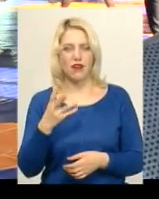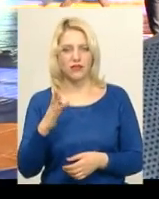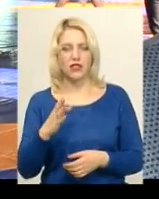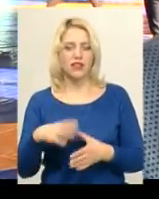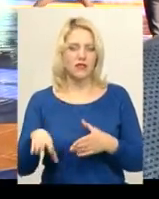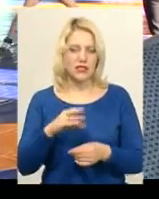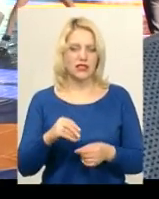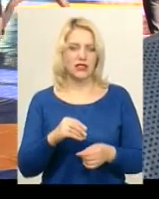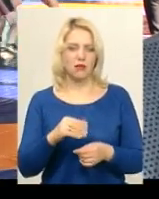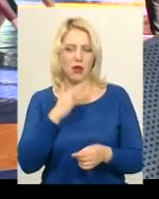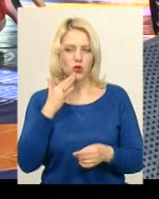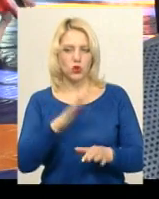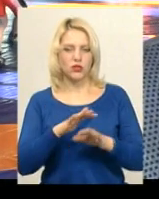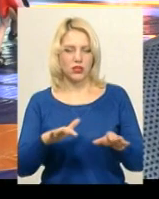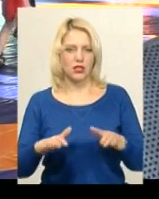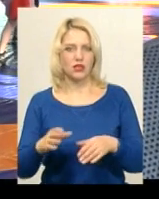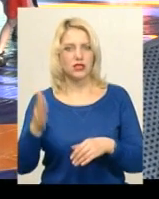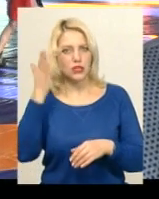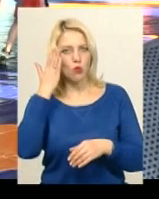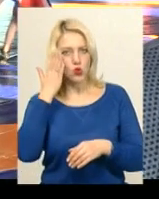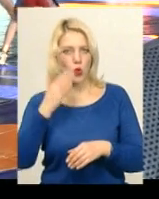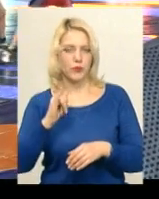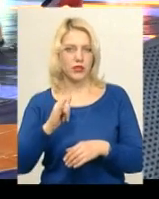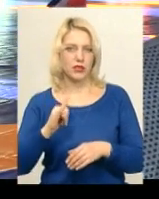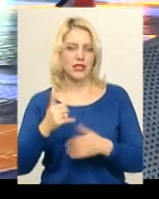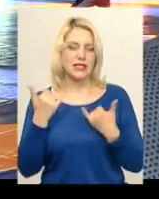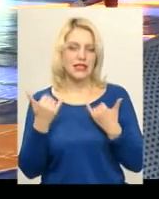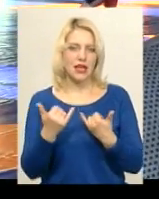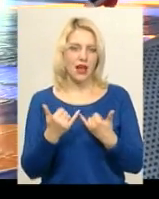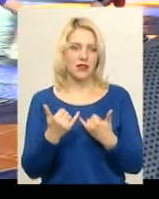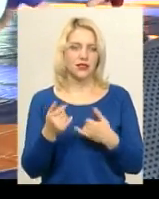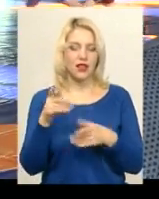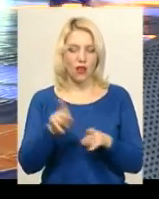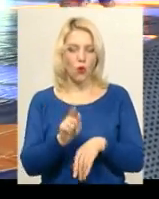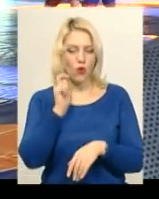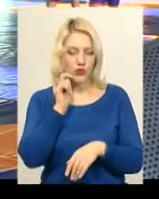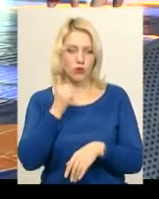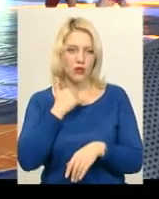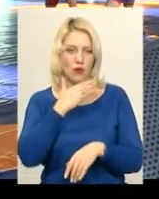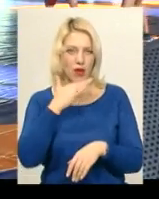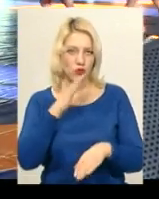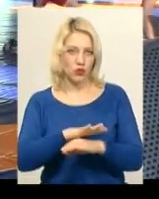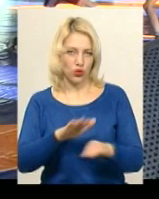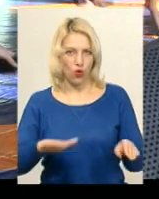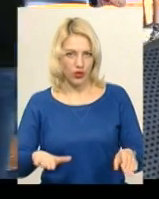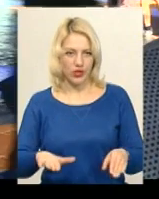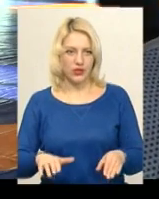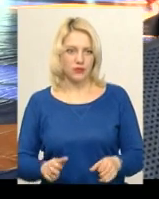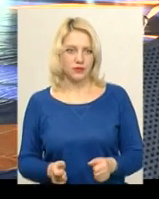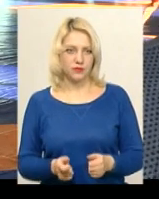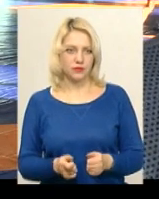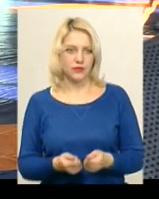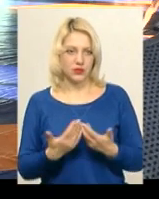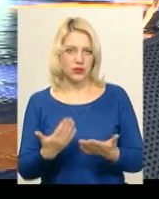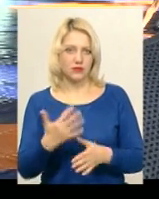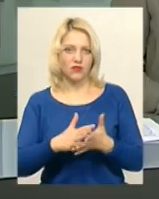Багато дітей дуже способних і зараз, от такого віку, нас дуже багато діток, кількість велика».